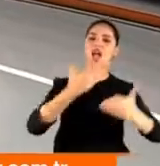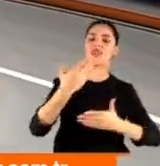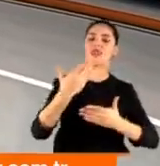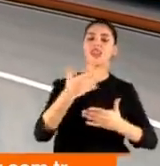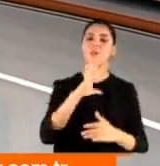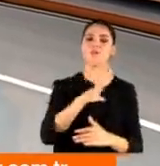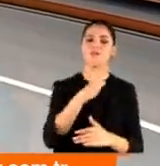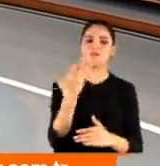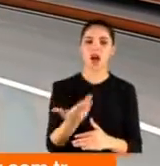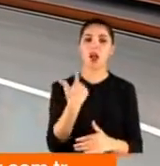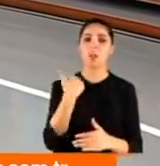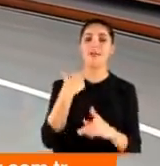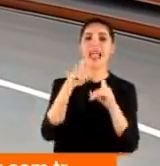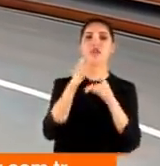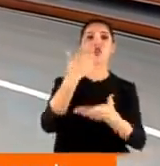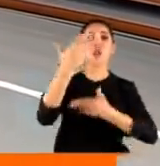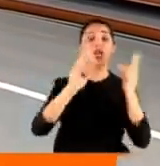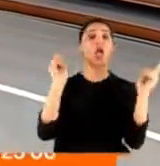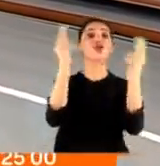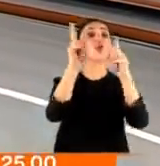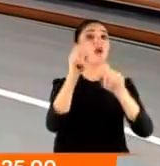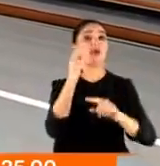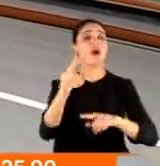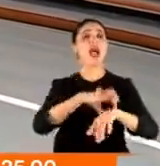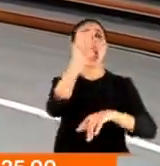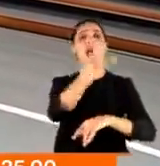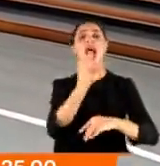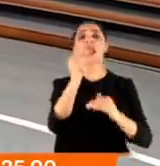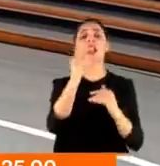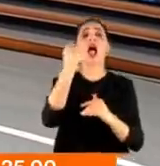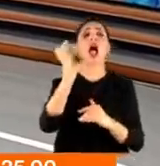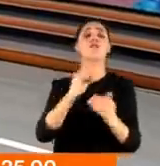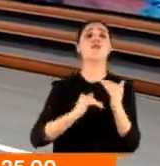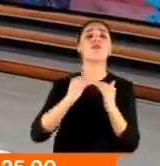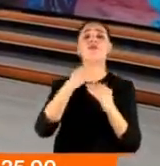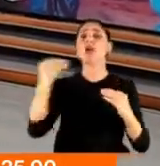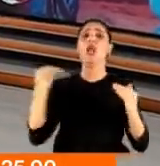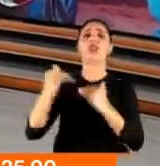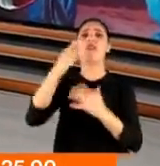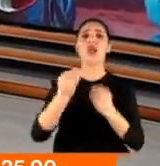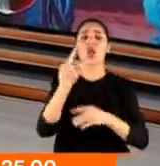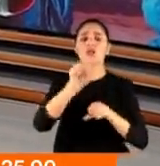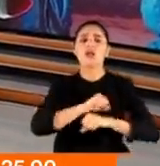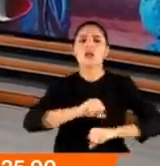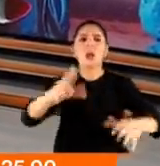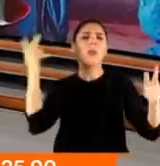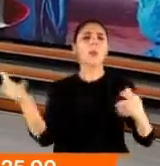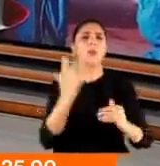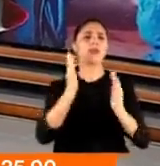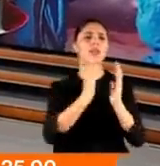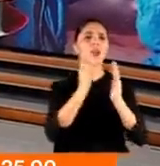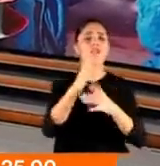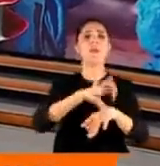ediyorum. Biz de ki durumu aktardık, dünyaya geçeceğiz. Vaka sayısı 60 milyonu aştı. Salgın her geçen gün içinden çıkılmaz bir hal alıyor.